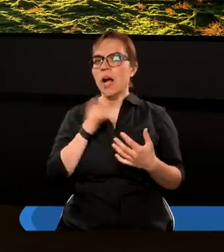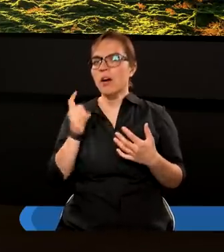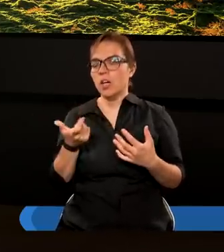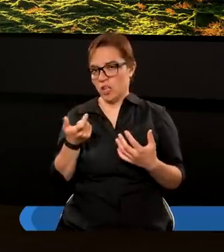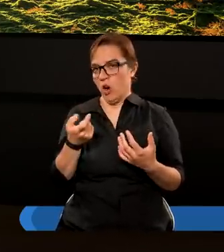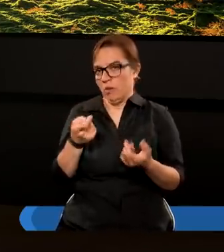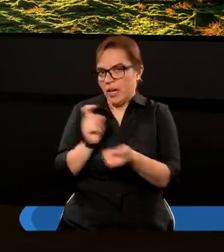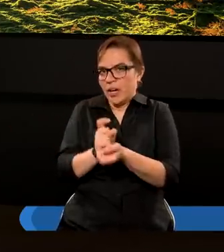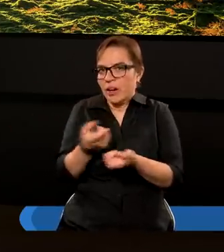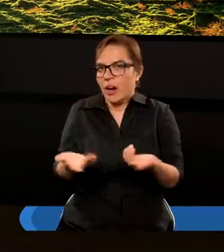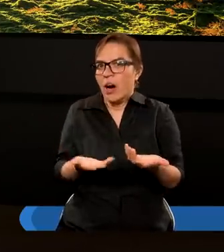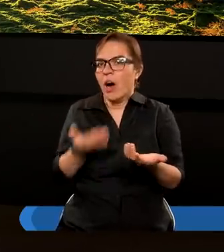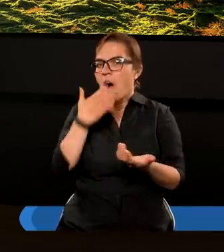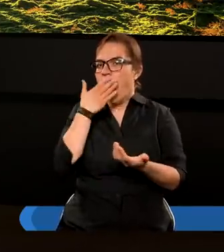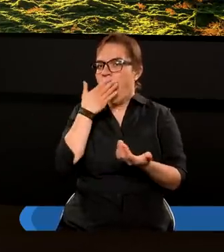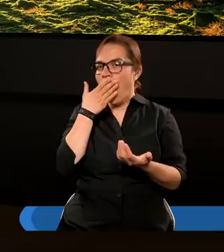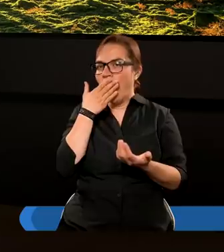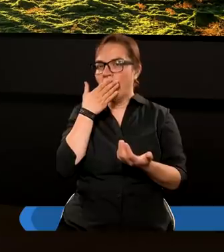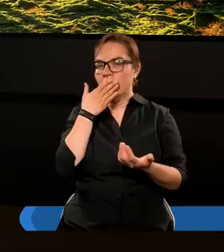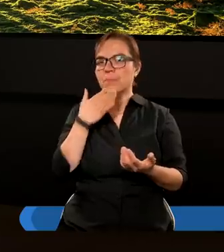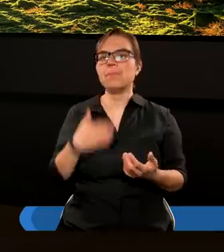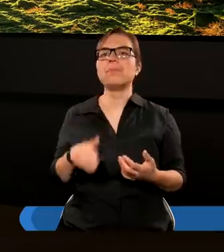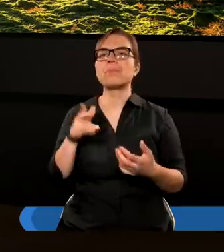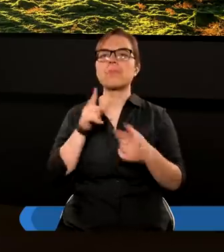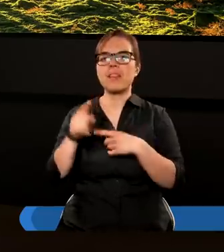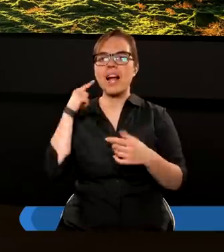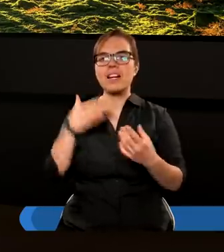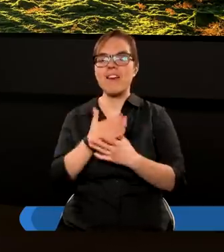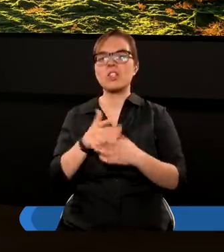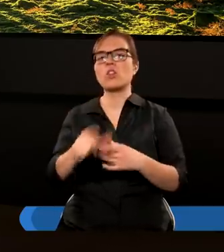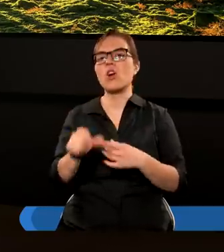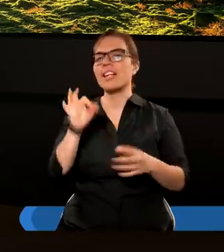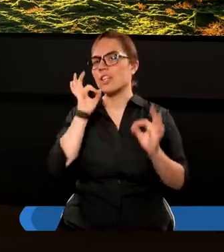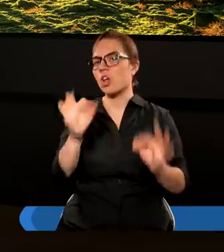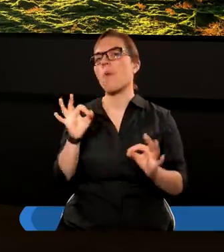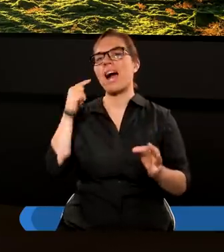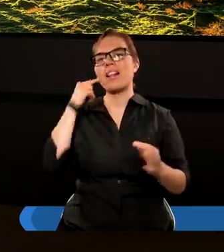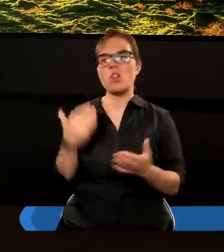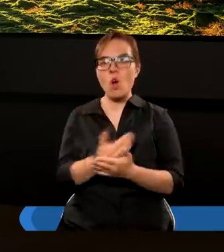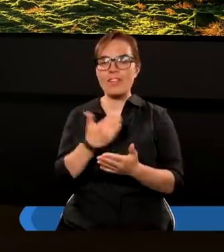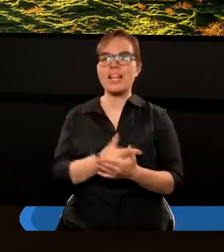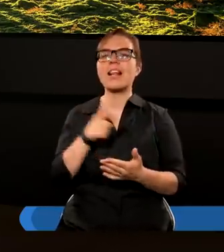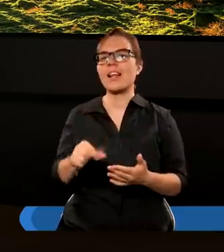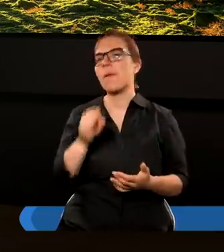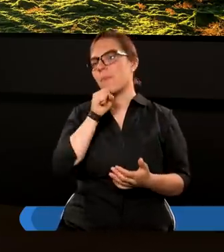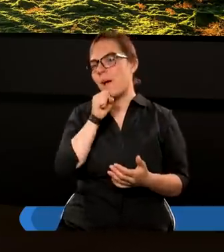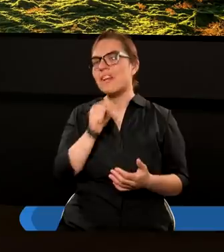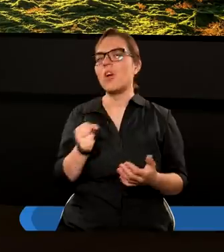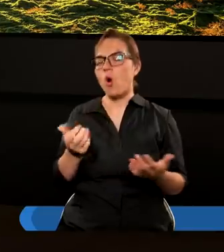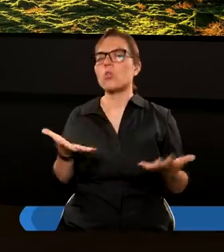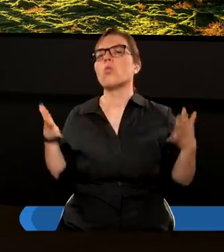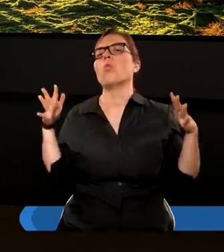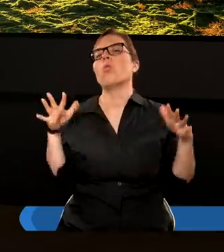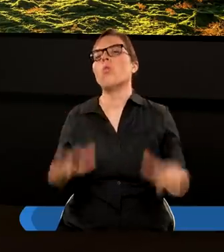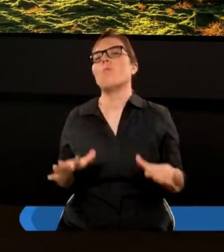przeciwnego, ale dla wierzących to jest dobra nowina. ten Babilon upadł.